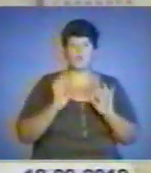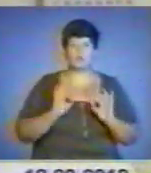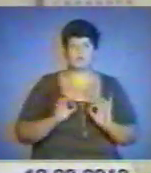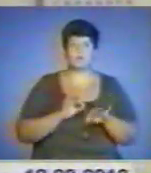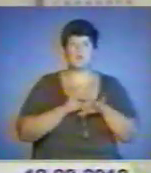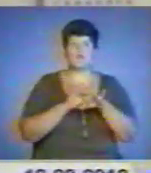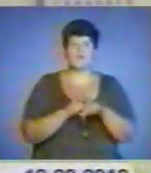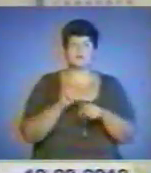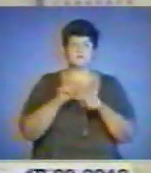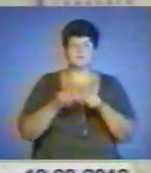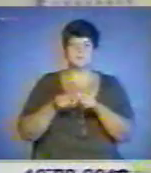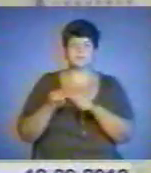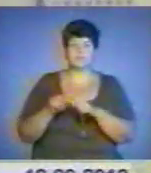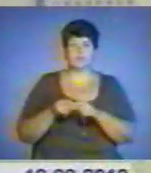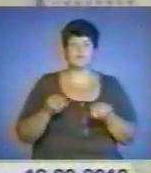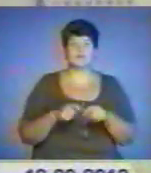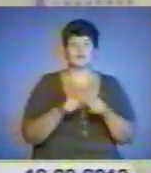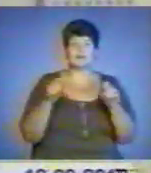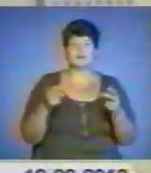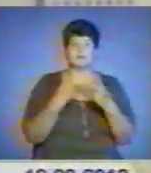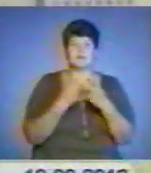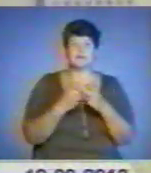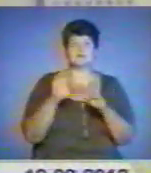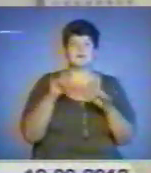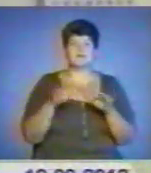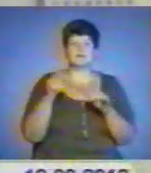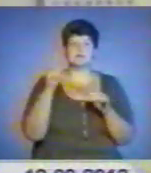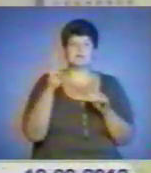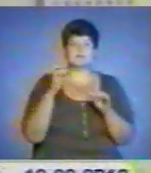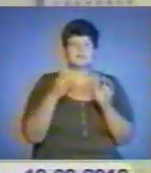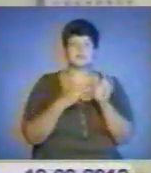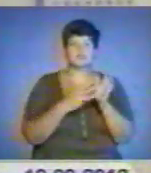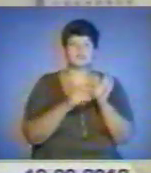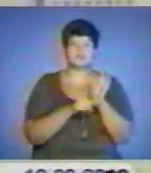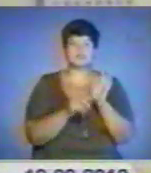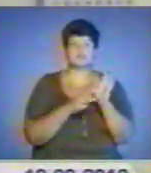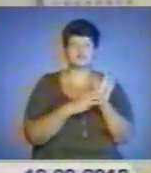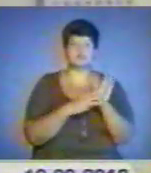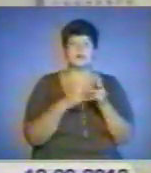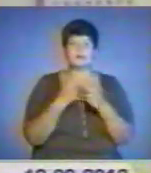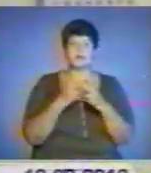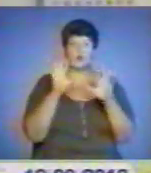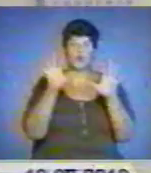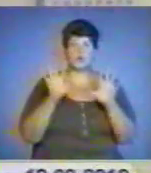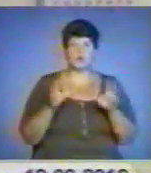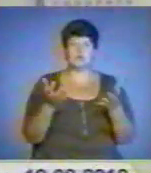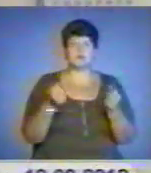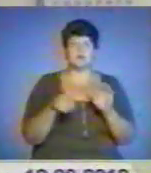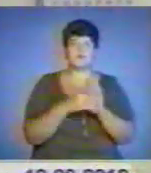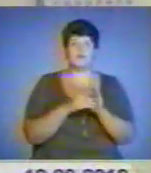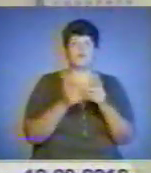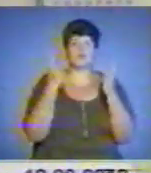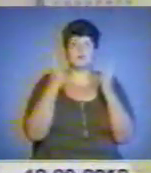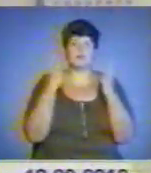ослідування. Порушена кримінальна справа за статтею 368, частина 3 Кримінального кодексу. Одержання хабара в особливо